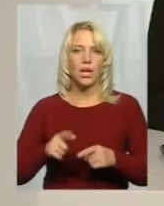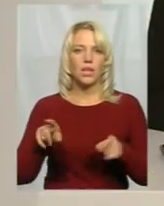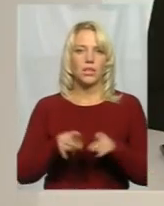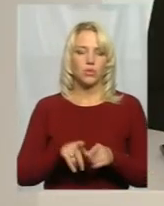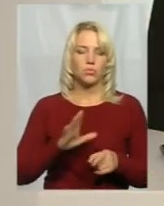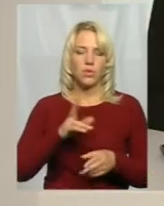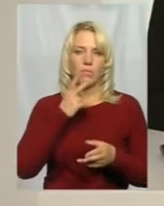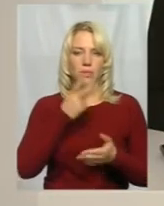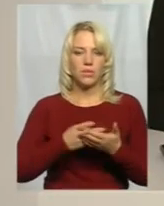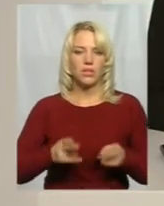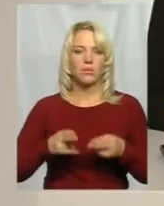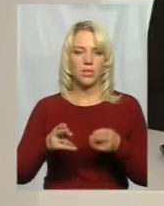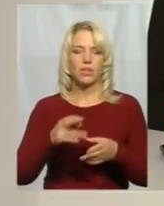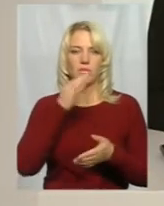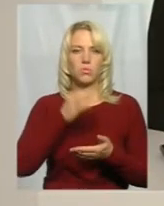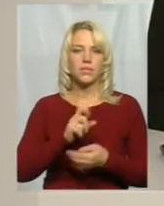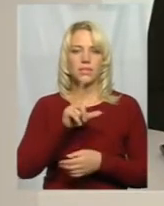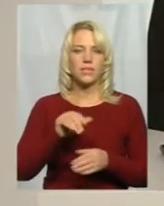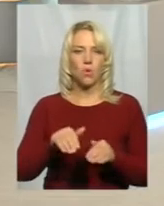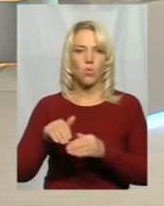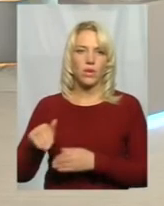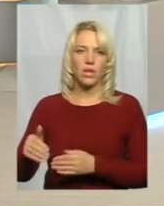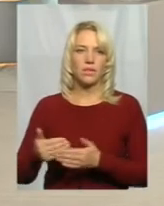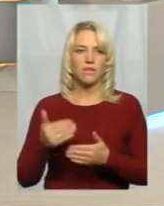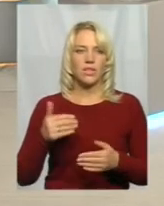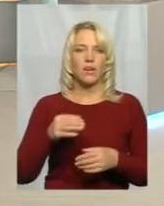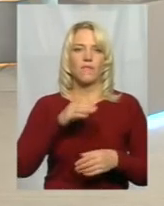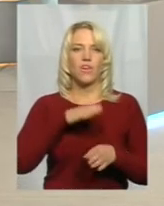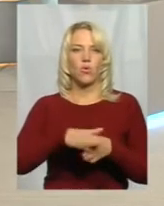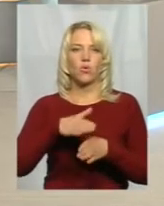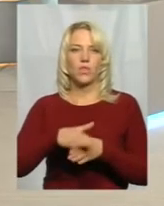відповідальність за ухилення від виконання цих суспільно корисних робіт.